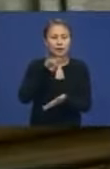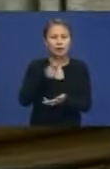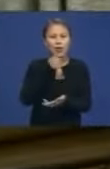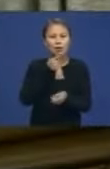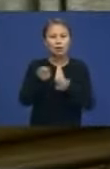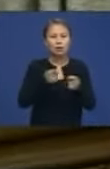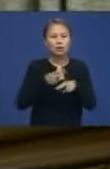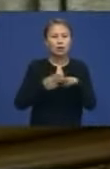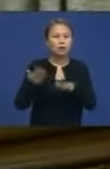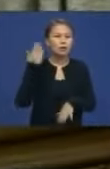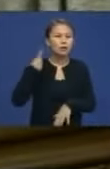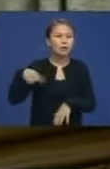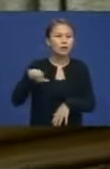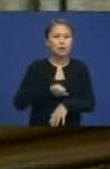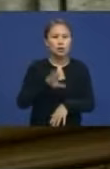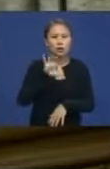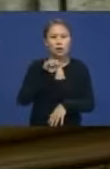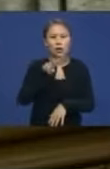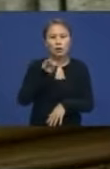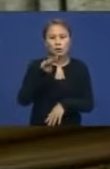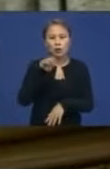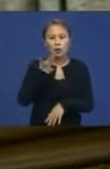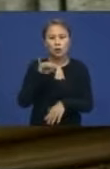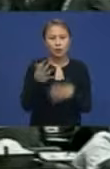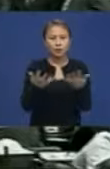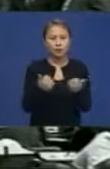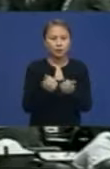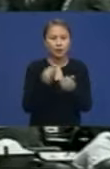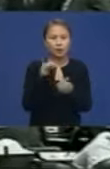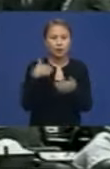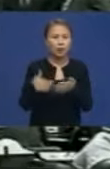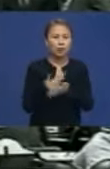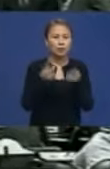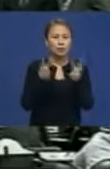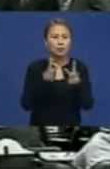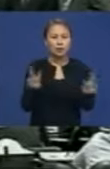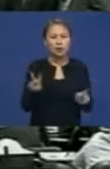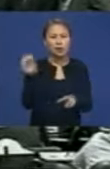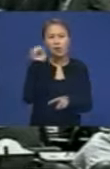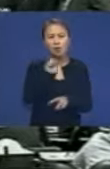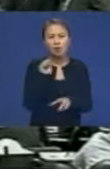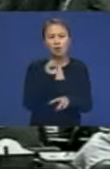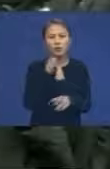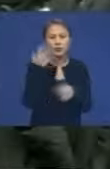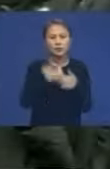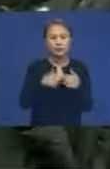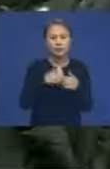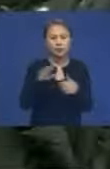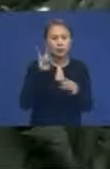лауазымды өткен аптада сұниттердің өкілі Салим Джаури еленді. Ал Ирактың жаңа премьер-министрі тамыздың ортасына таяу белгілі болмақ.